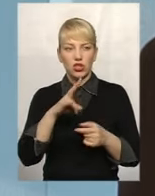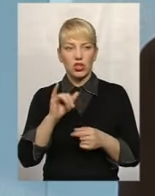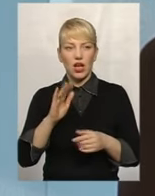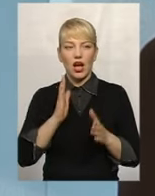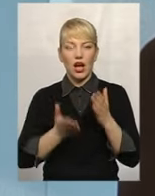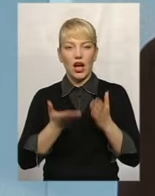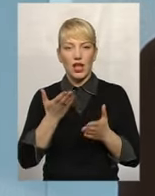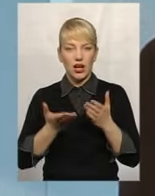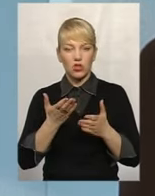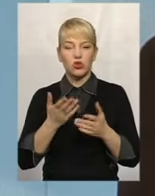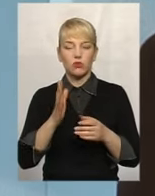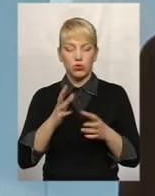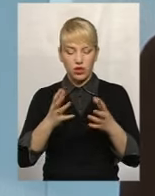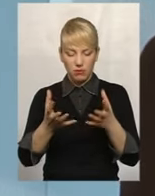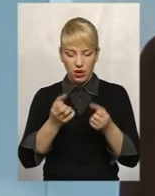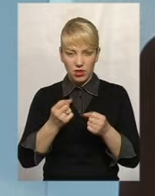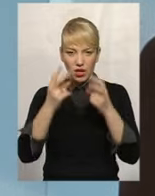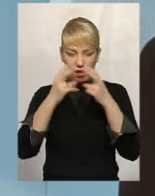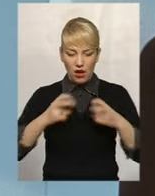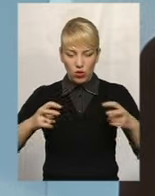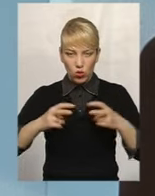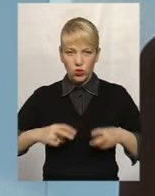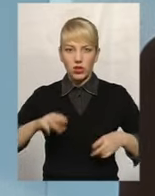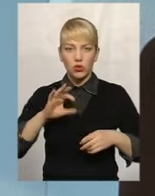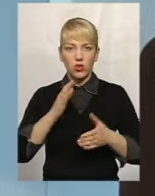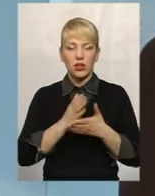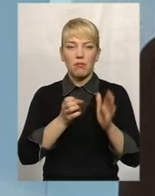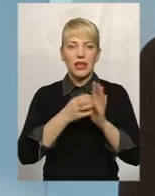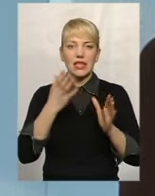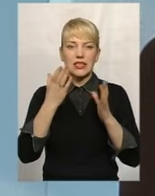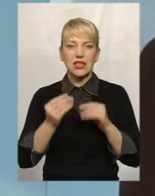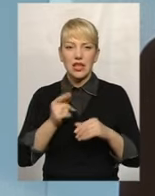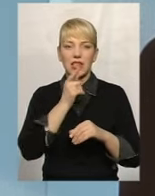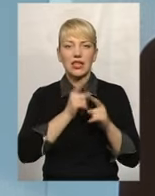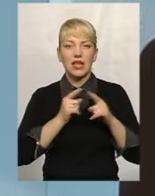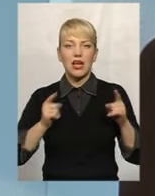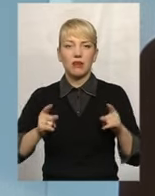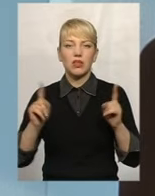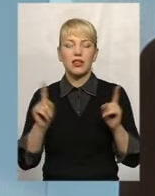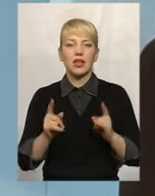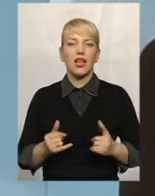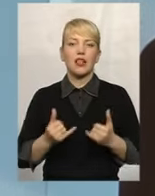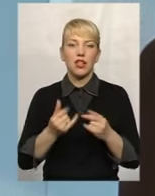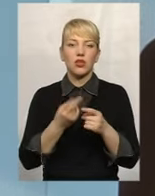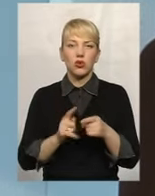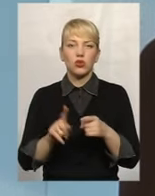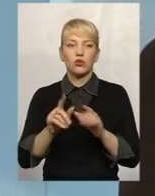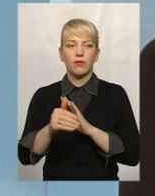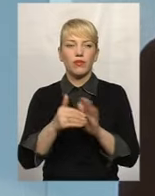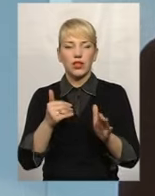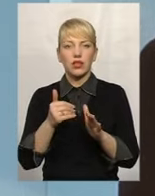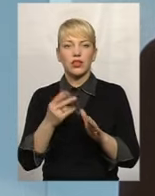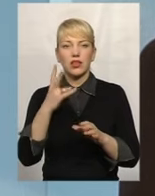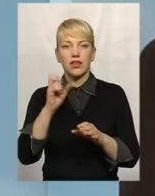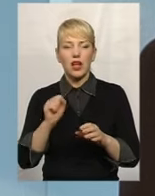буде береть цю справу до розгляду, до розгляду є 15-денний термін для того, щоб викликати на розгляд